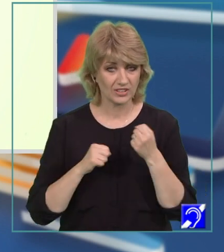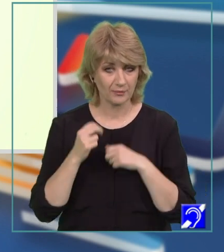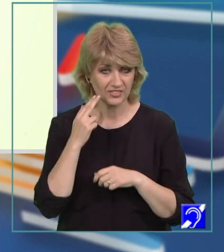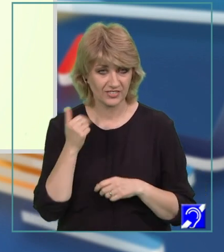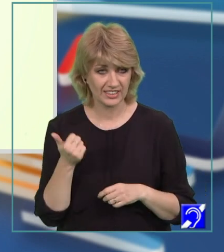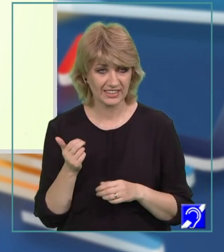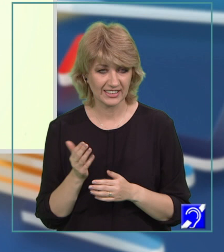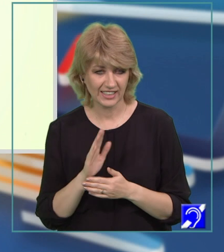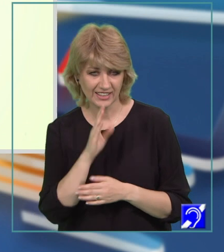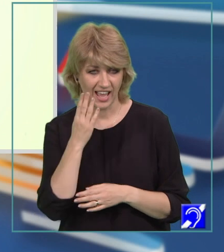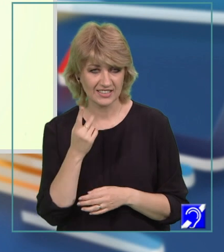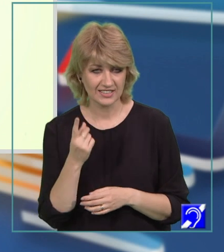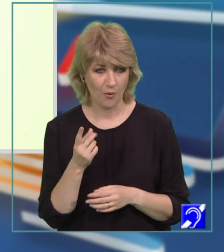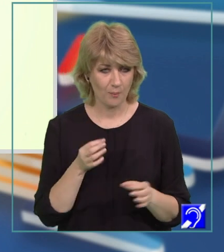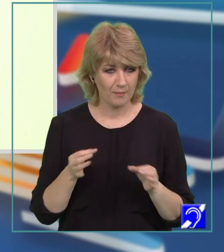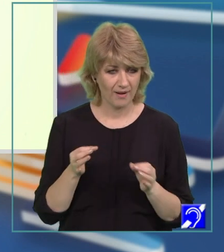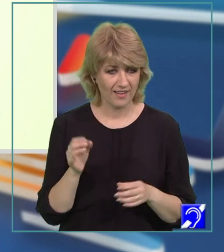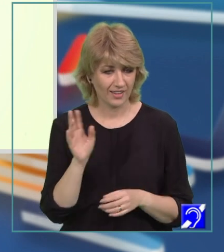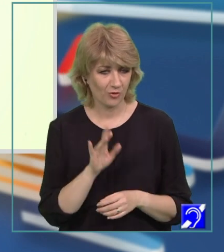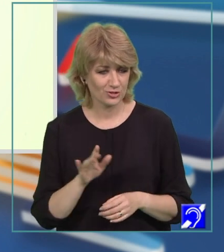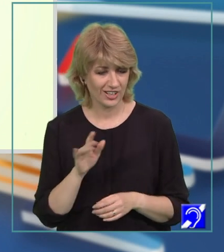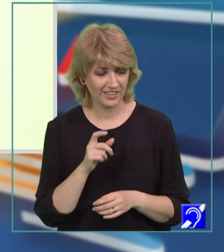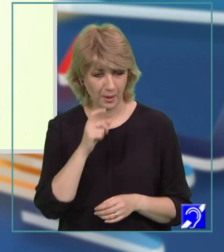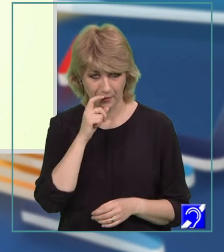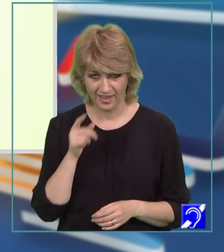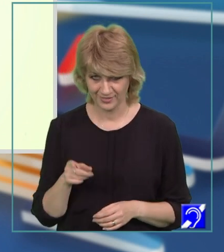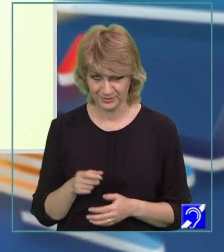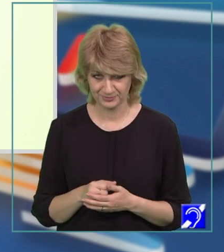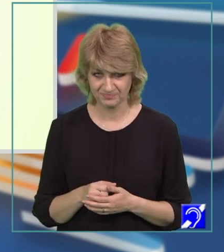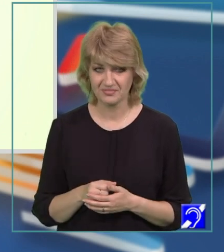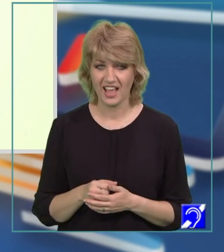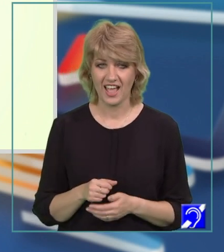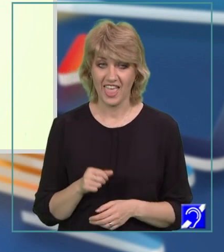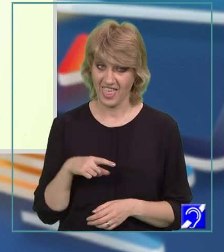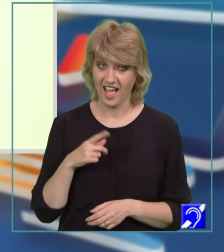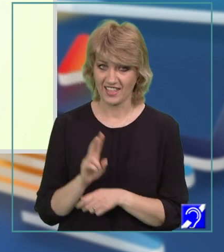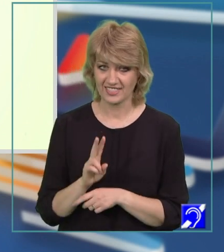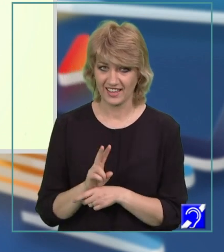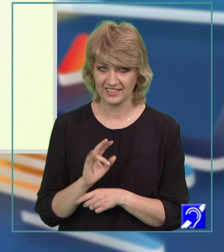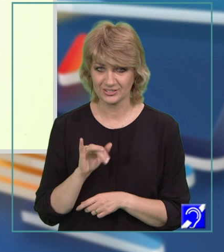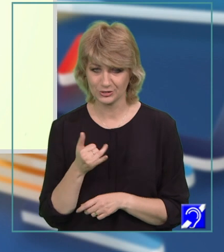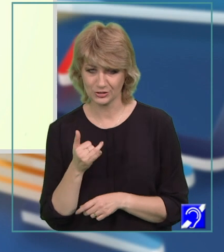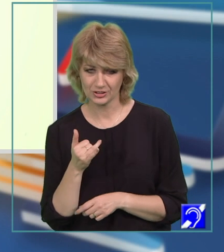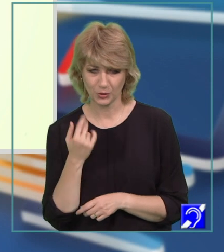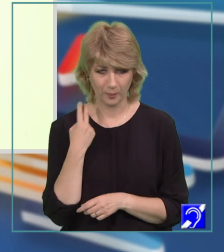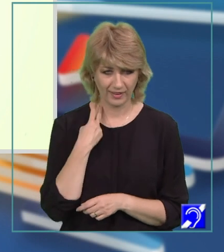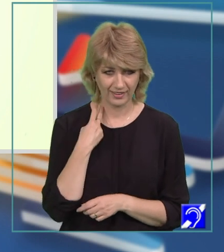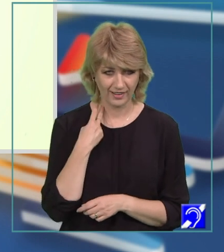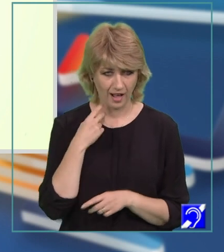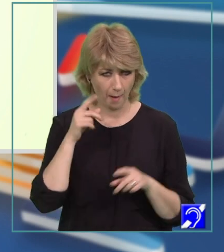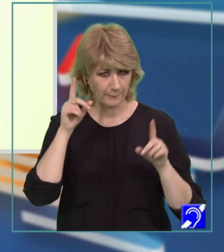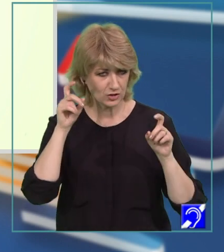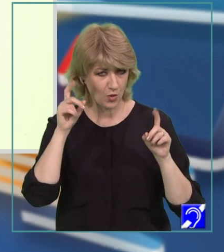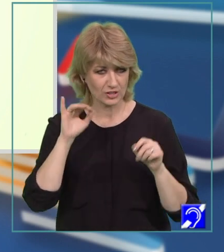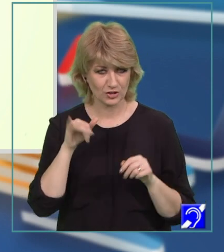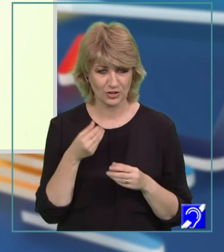trădează un veritabil plan de cucerire a băiatului. E atentă și vicleană. E capricioasă și tandră.